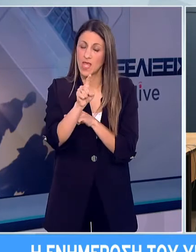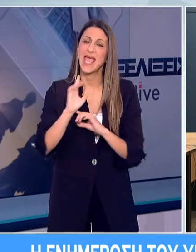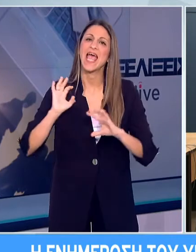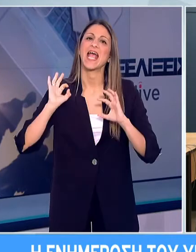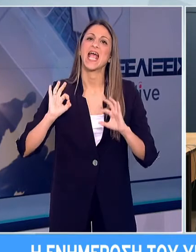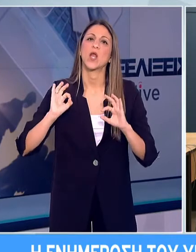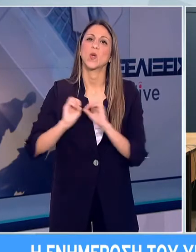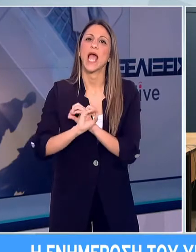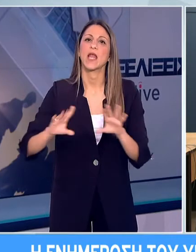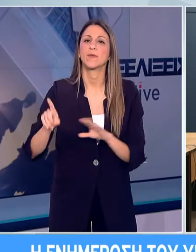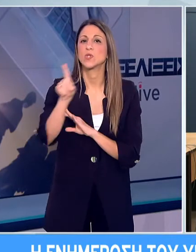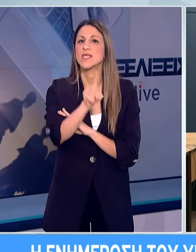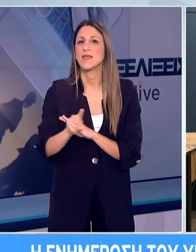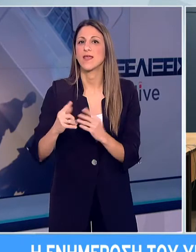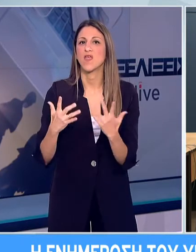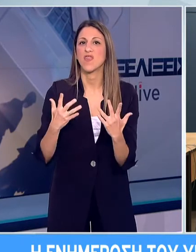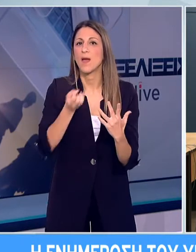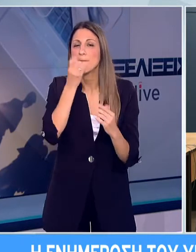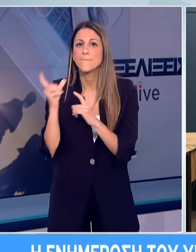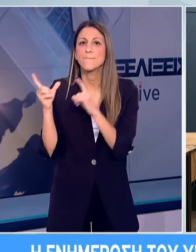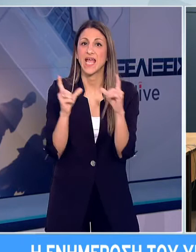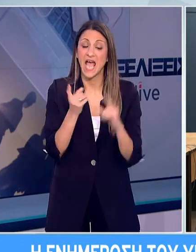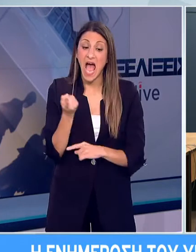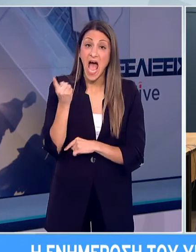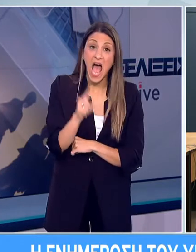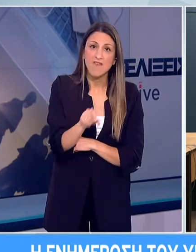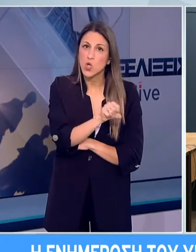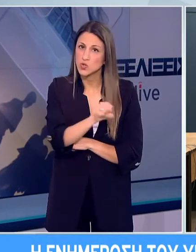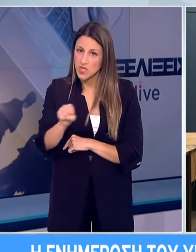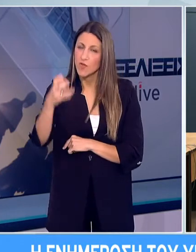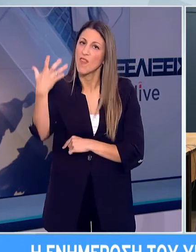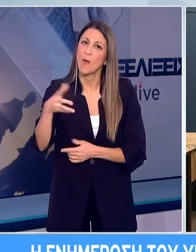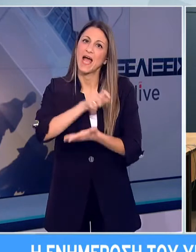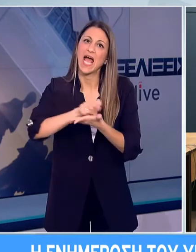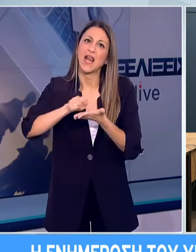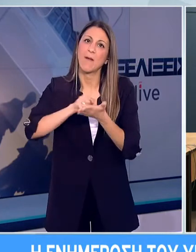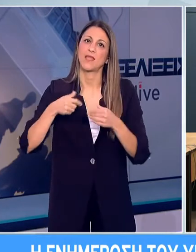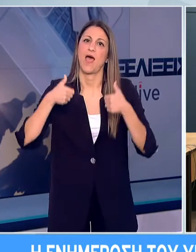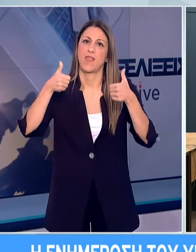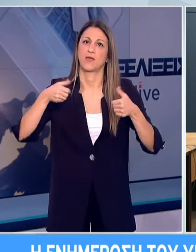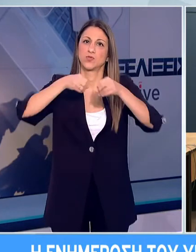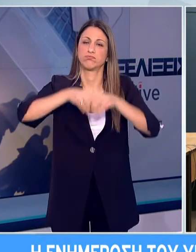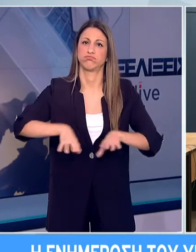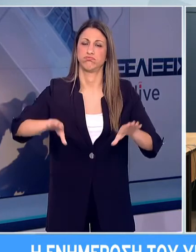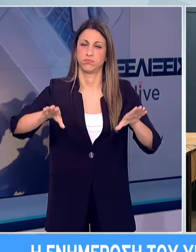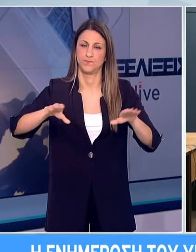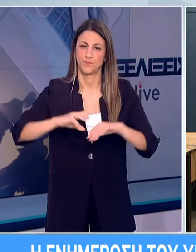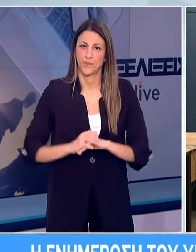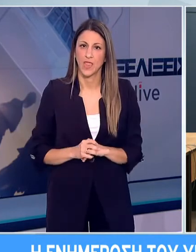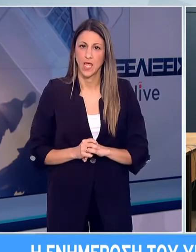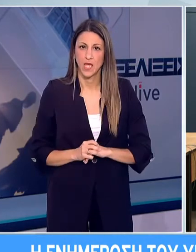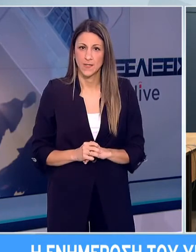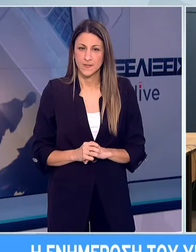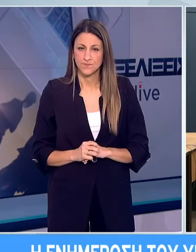ενημέρωση την Κυριακή 10 Μαΐου ενώ αύριο Σάββατο 9 Μαΐου θα εκδοθεί γραπτή ανακοίνωση. Το λόγο έχει